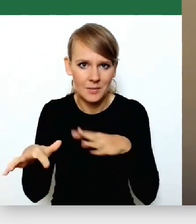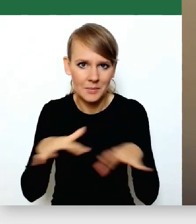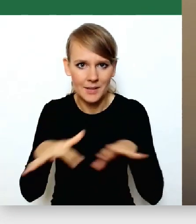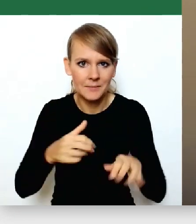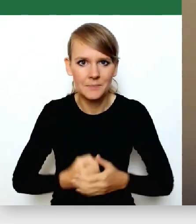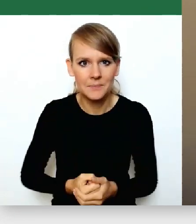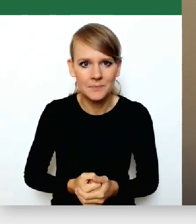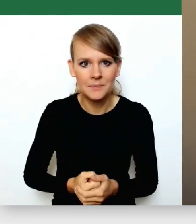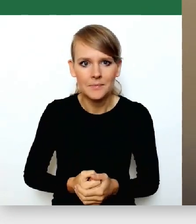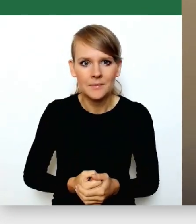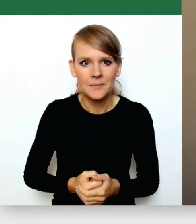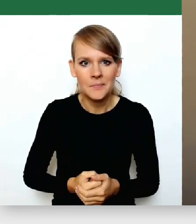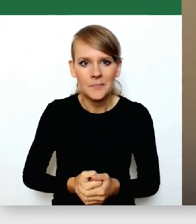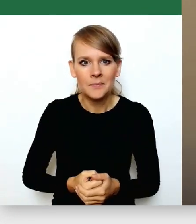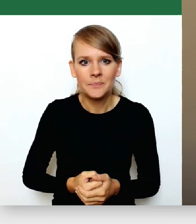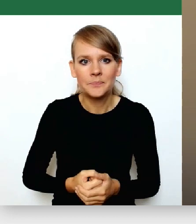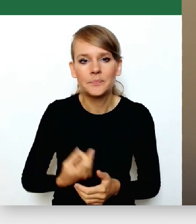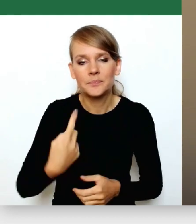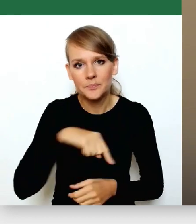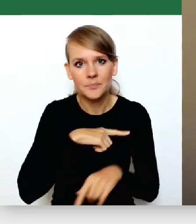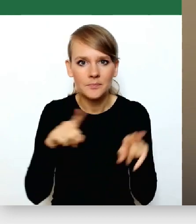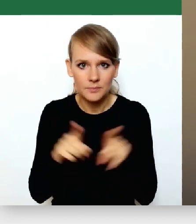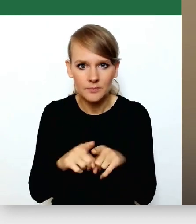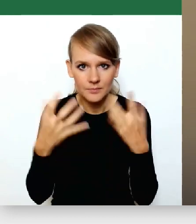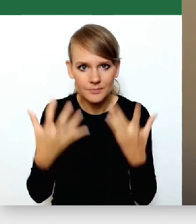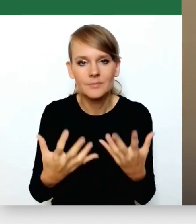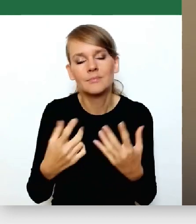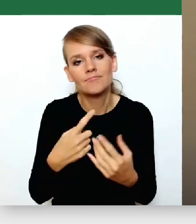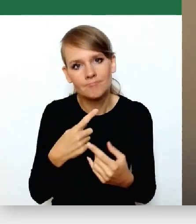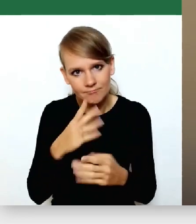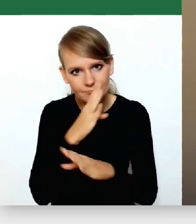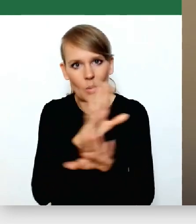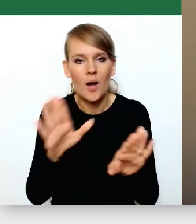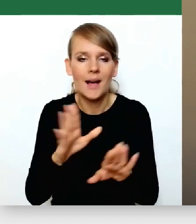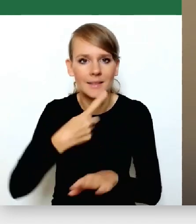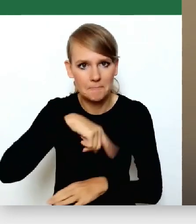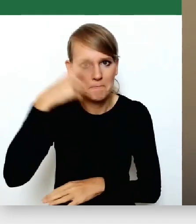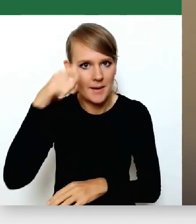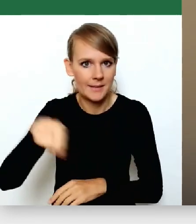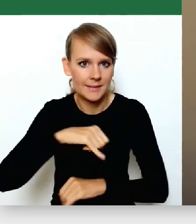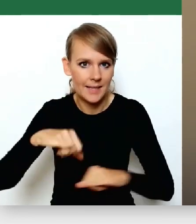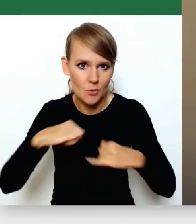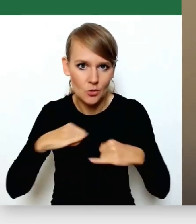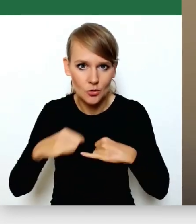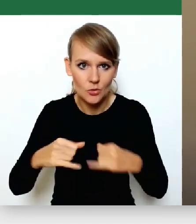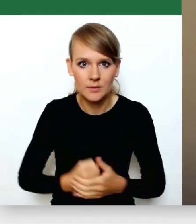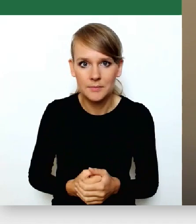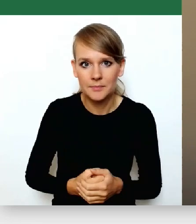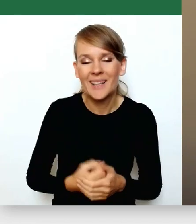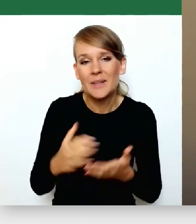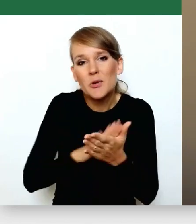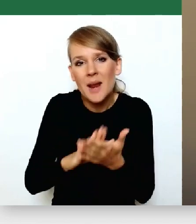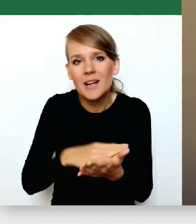swoje głosy, które też będą o tym samorządzie pamiętały, stąd też myśmy, przepraszam, do polityki wchodzę, ale